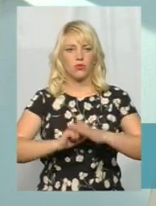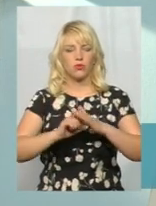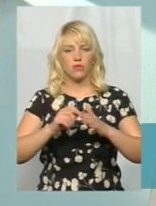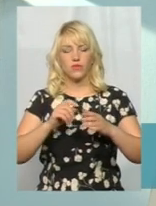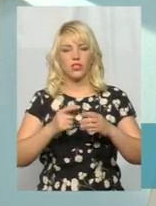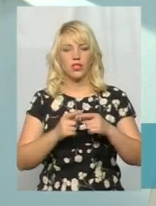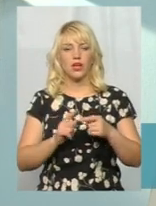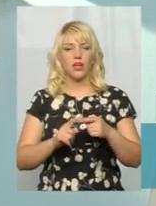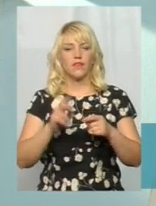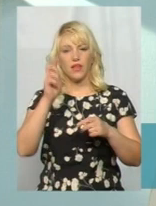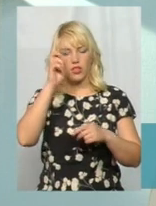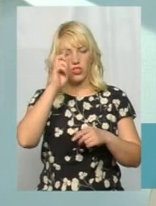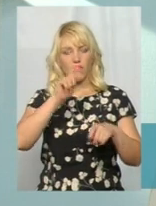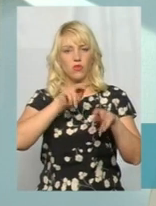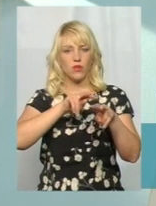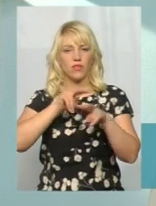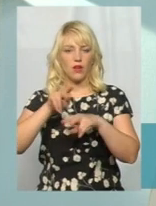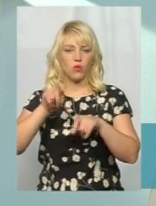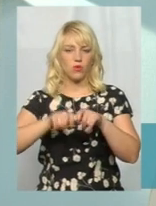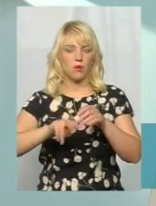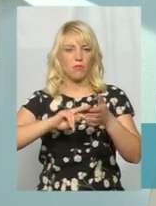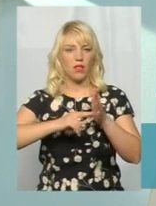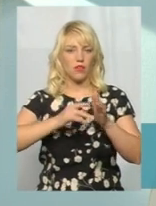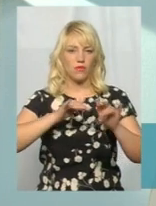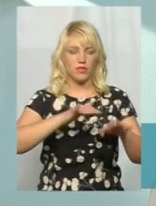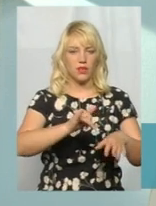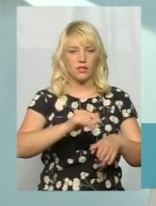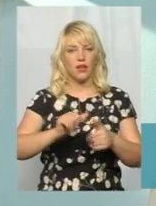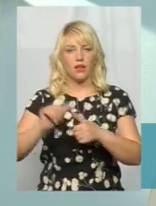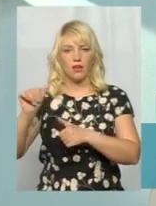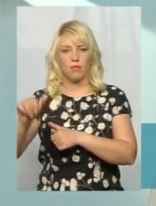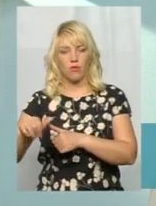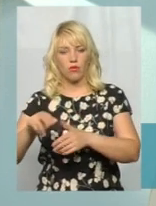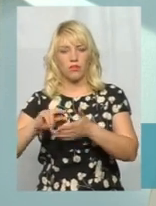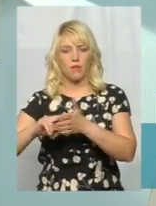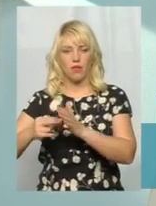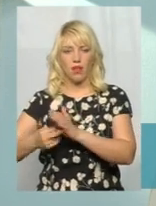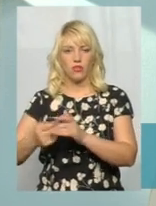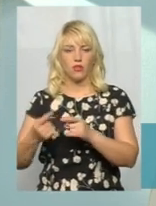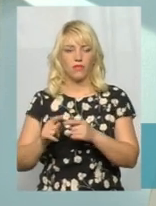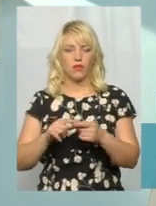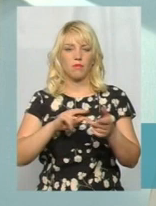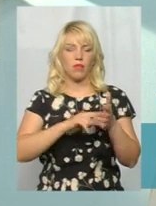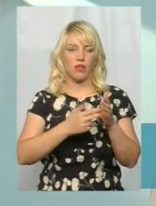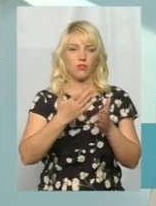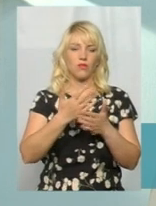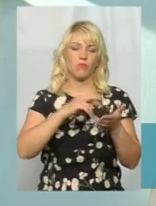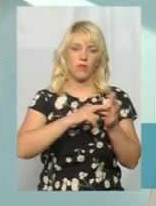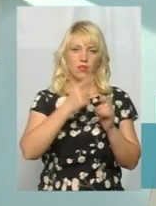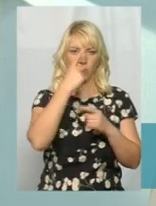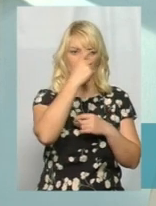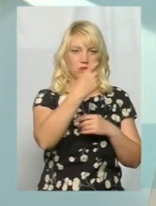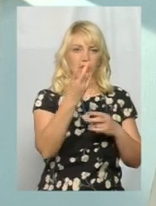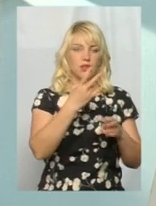нагляду контролю, планові та позапланові заходи. Планові заходи, зрозуміло, що проводиться, коли підприємство є в плані, воно повідомляється за 10 днів про